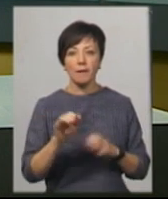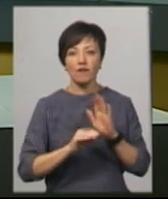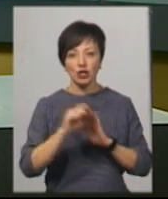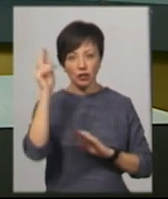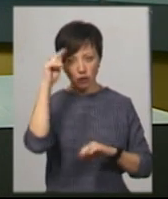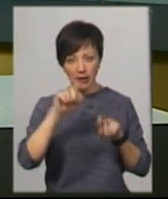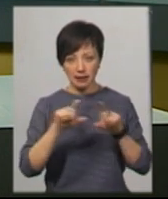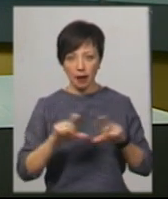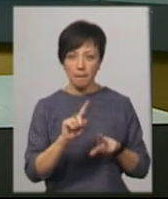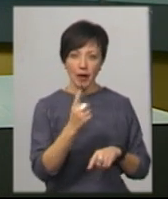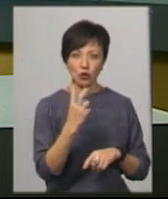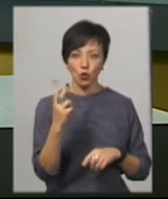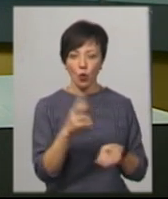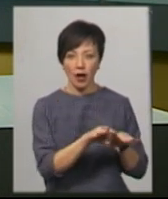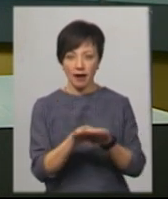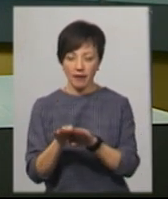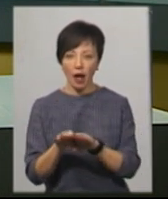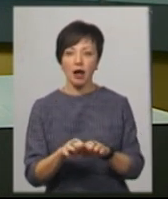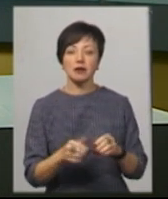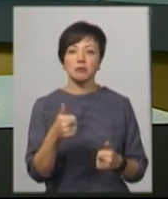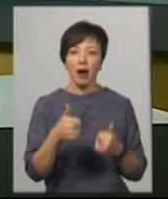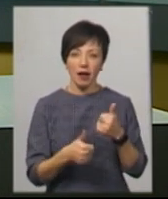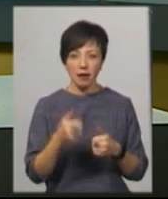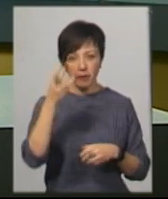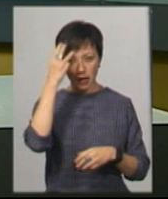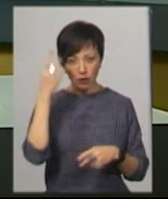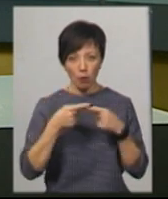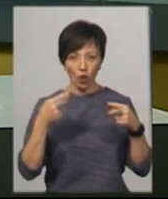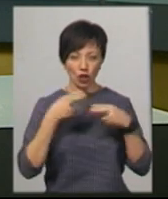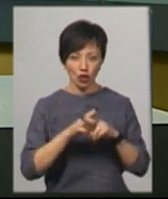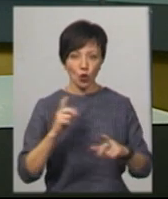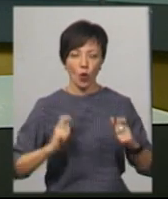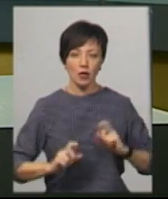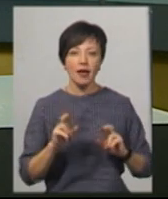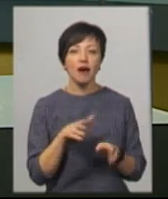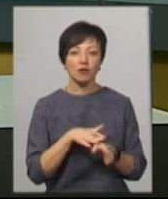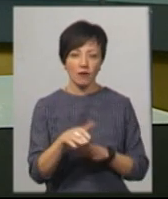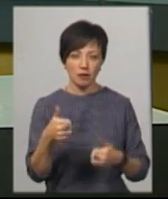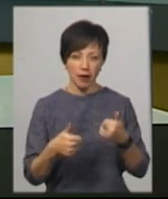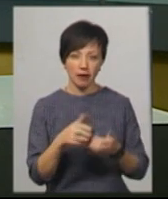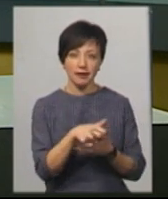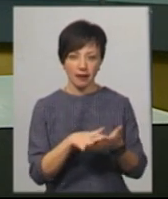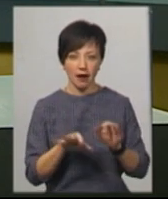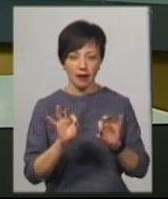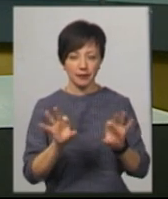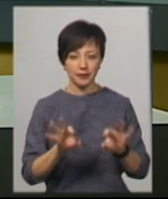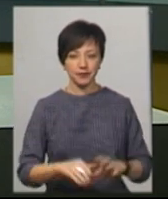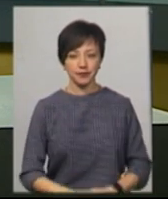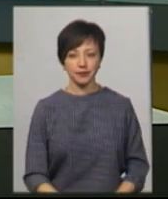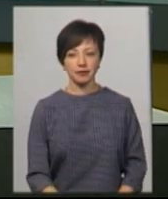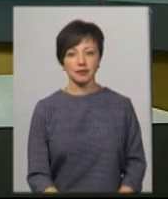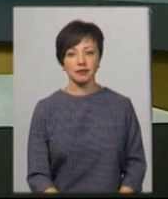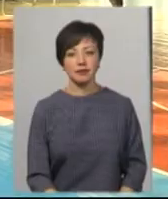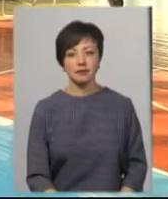рівня акредитації. Замагання стартували у Хмельницькому політехнічному коледжі. Як відбувалася міська спартакеада – далі в сюжеті Андрія Гуменна.